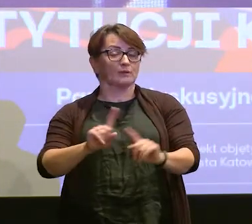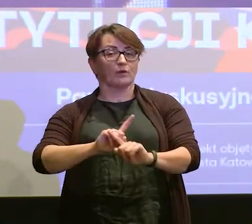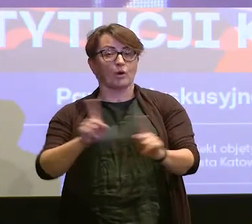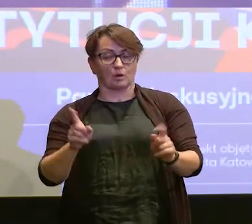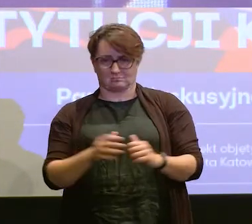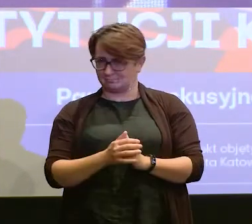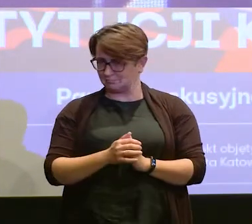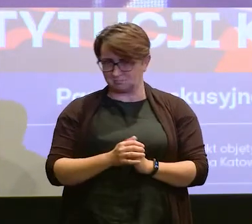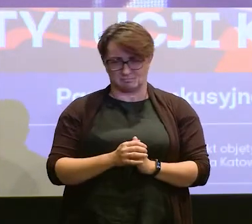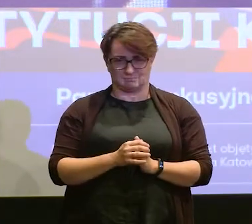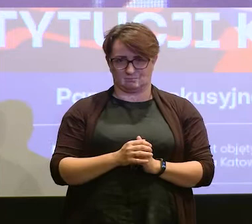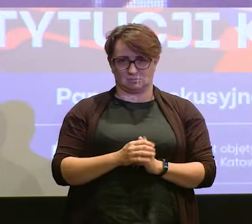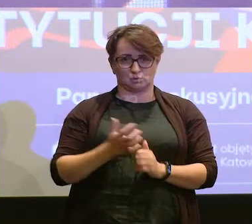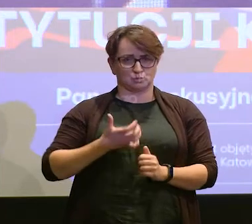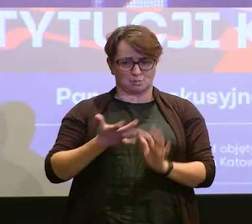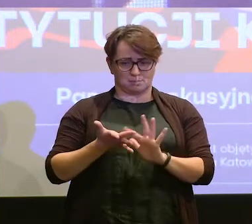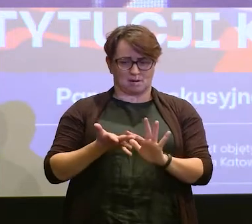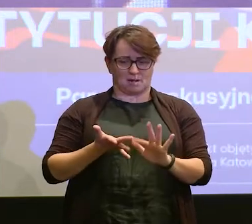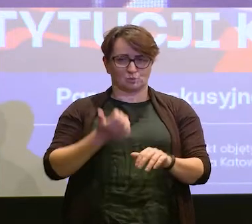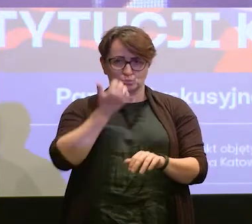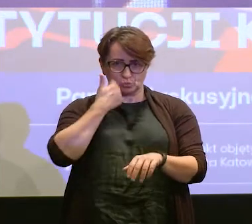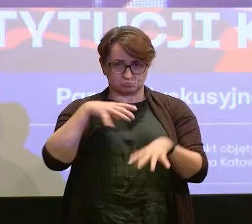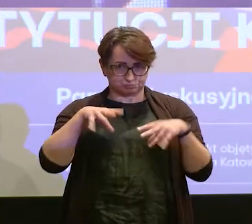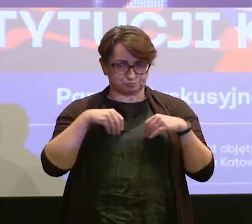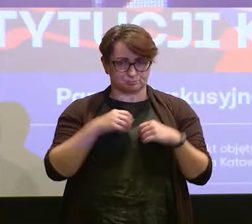zasłaniały mi czucie w palcach.